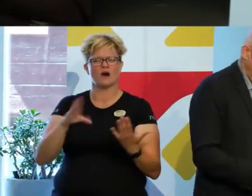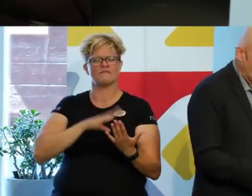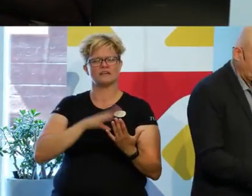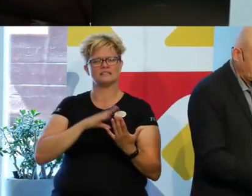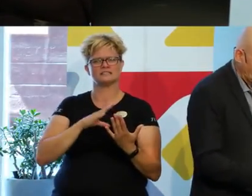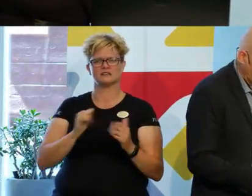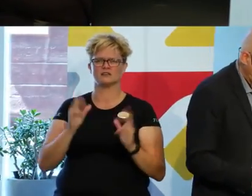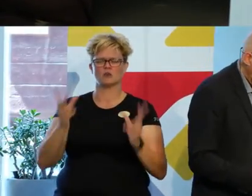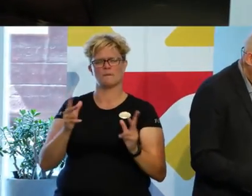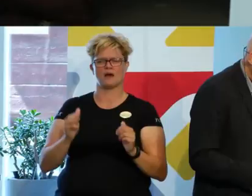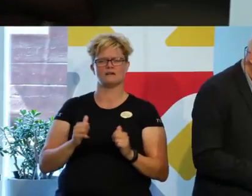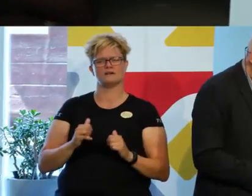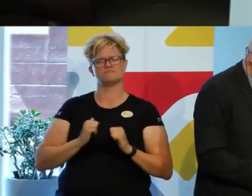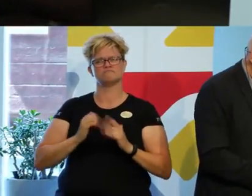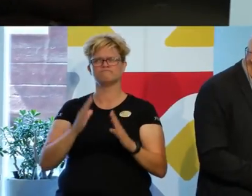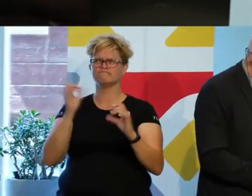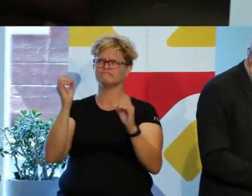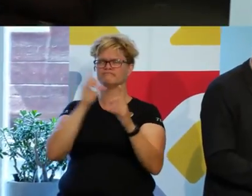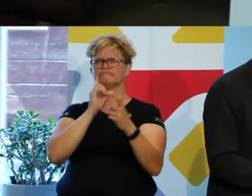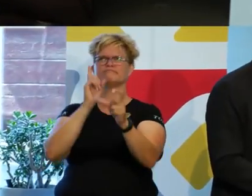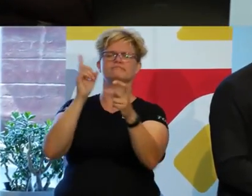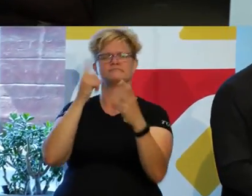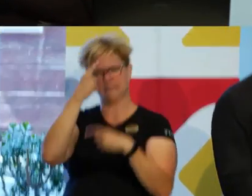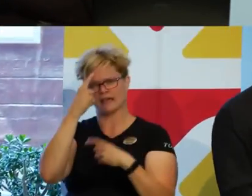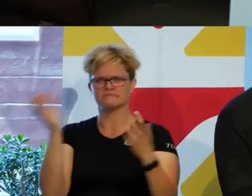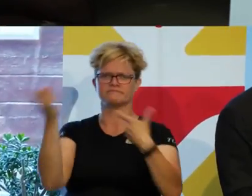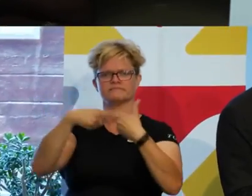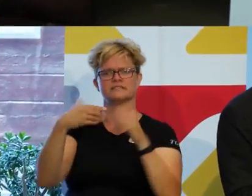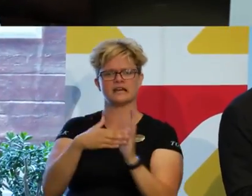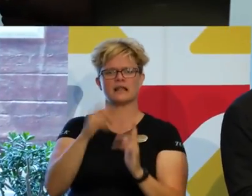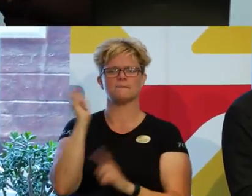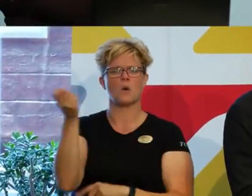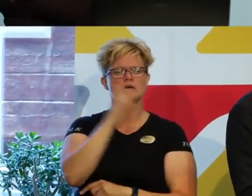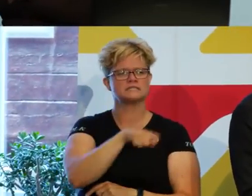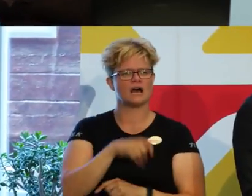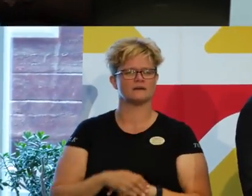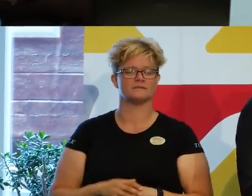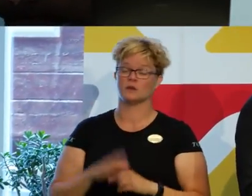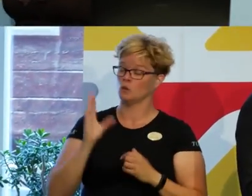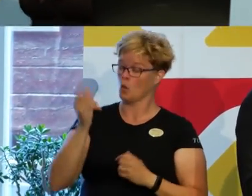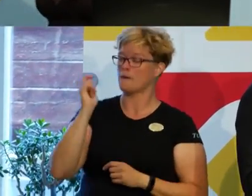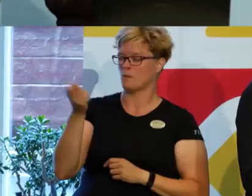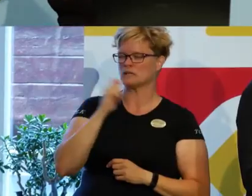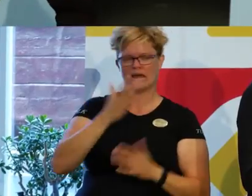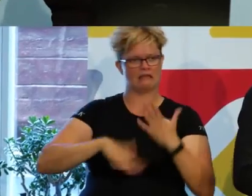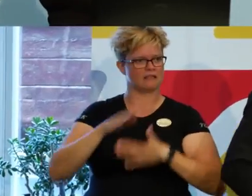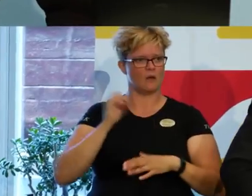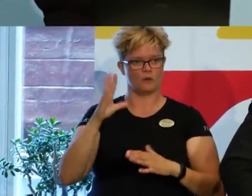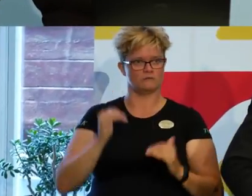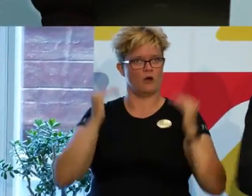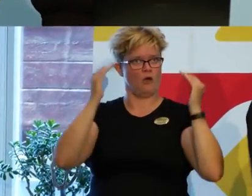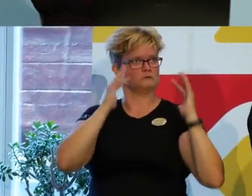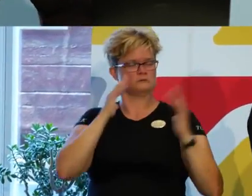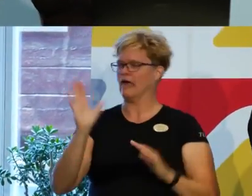förgivetagande kopplat till Båstad, skulle du säga? Båstad är ju en rätt så intressant, och vad väldigt hög volym.